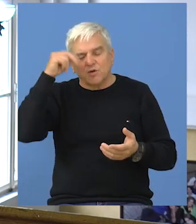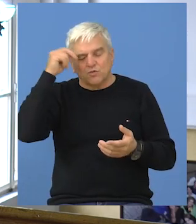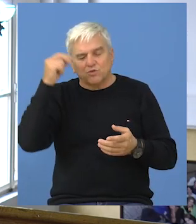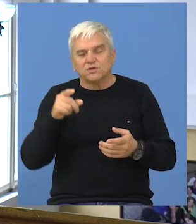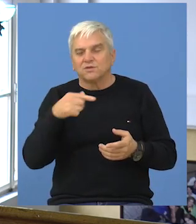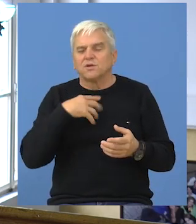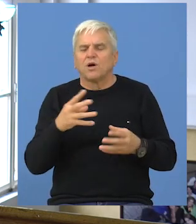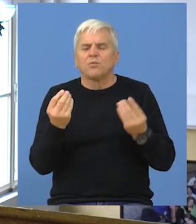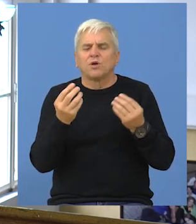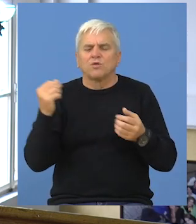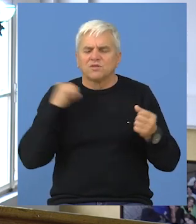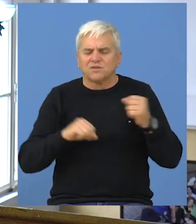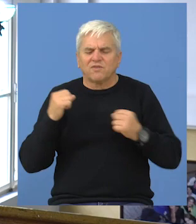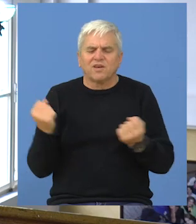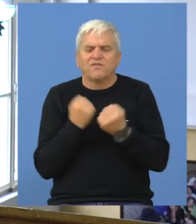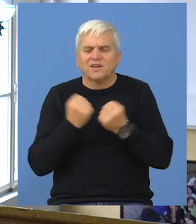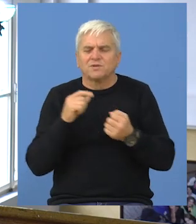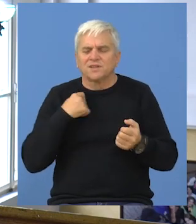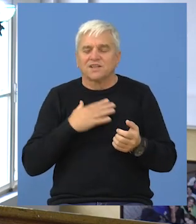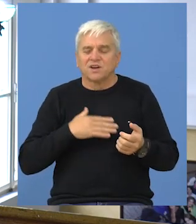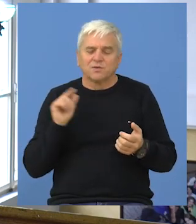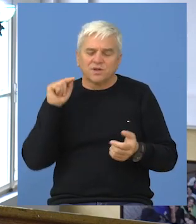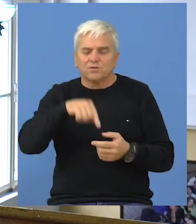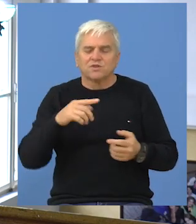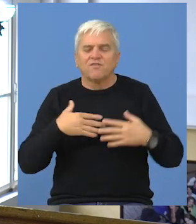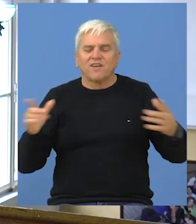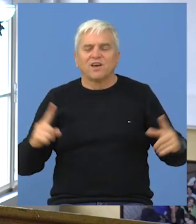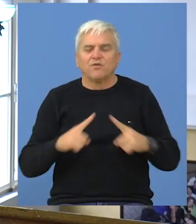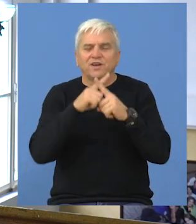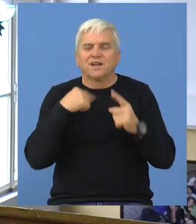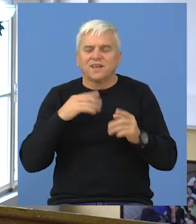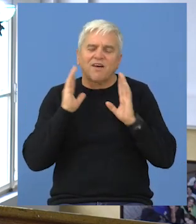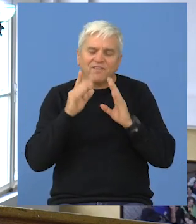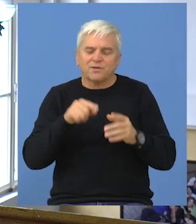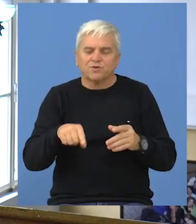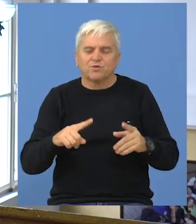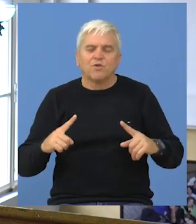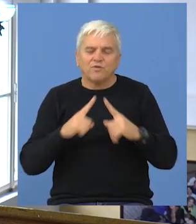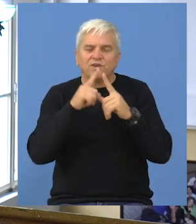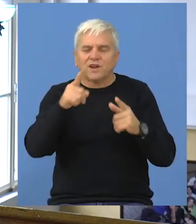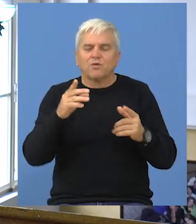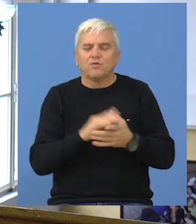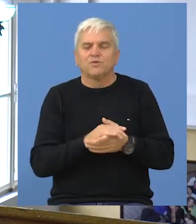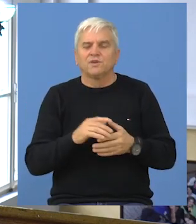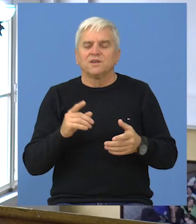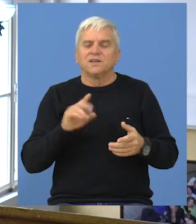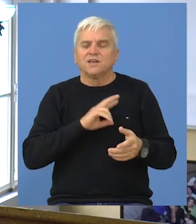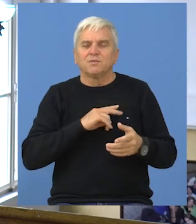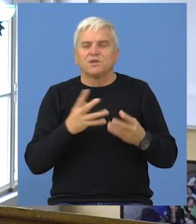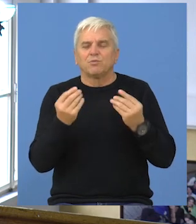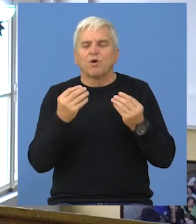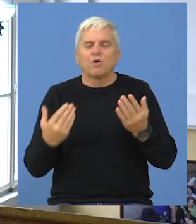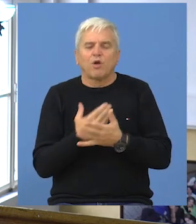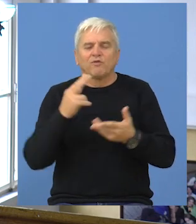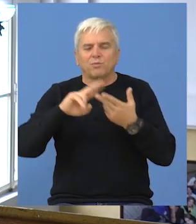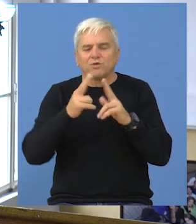stekla iskustvo. Mnogo sam se pripremala u nadi da stignem na veliko finale i nadam se da ću i ovde, a i na velikom finalu,